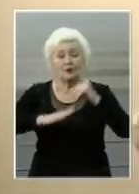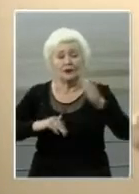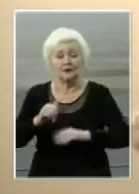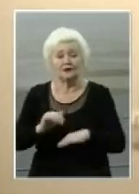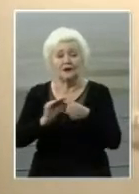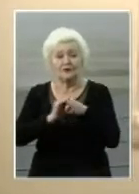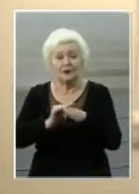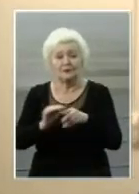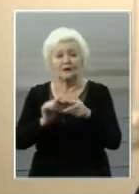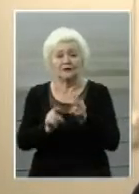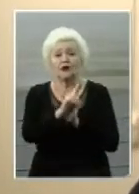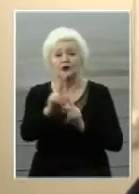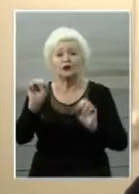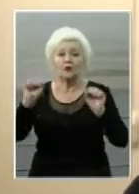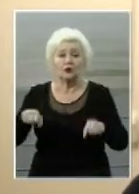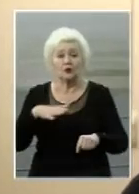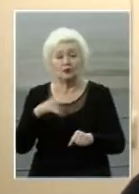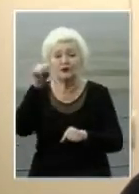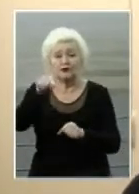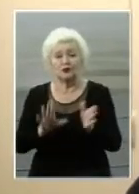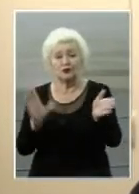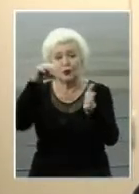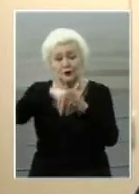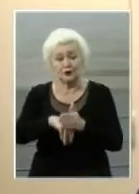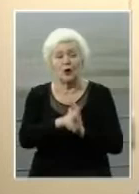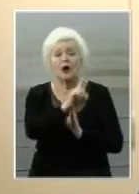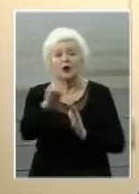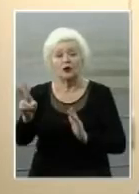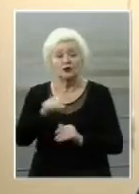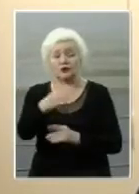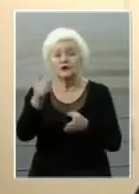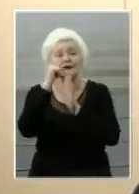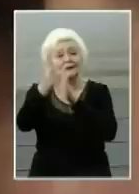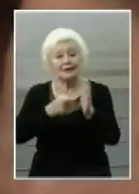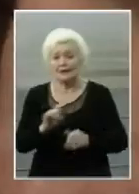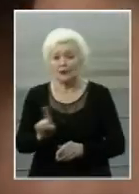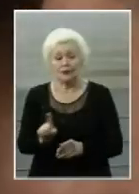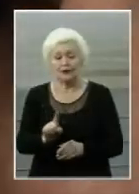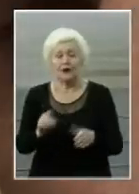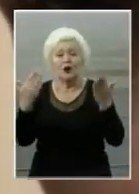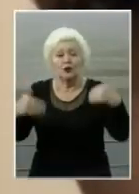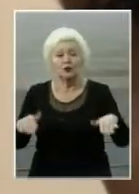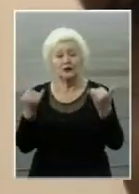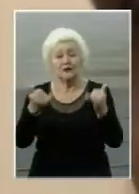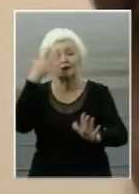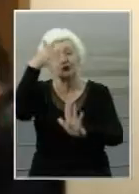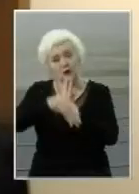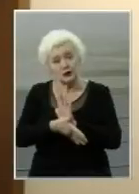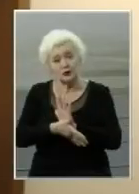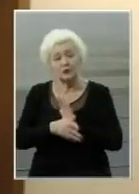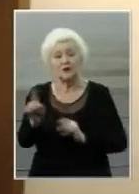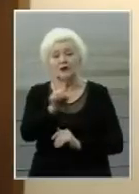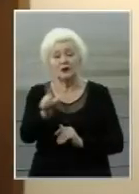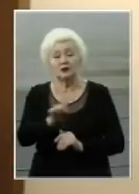прізвища – ті, хто міг бути до чого причесний, і хто їх не допитував. Вже сьогодні зрозуміло, що